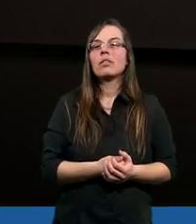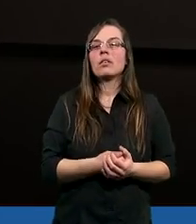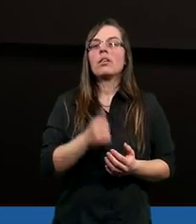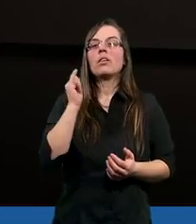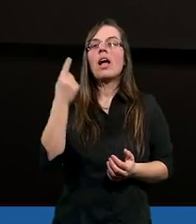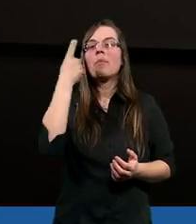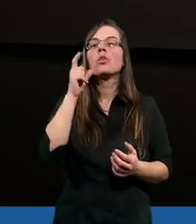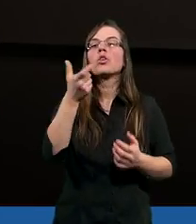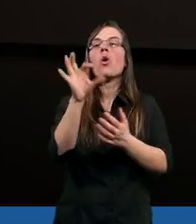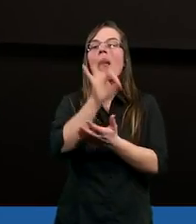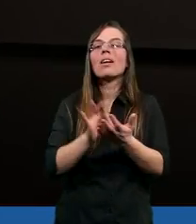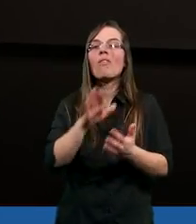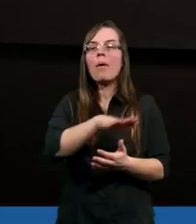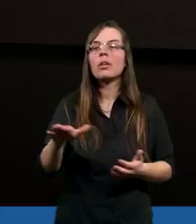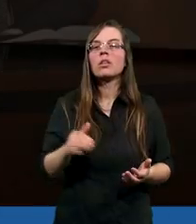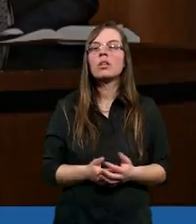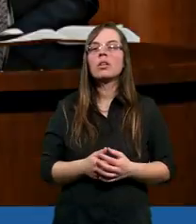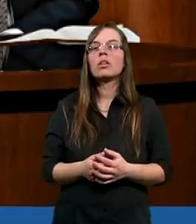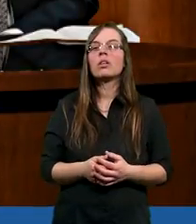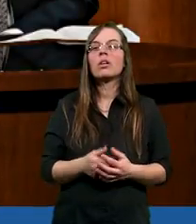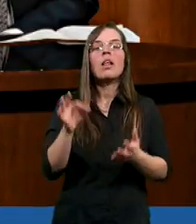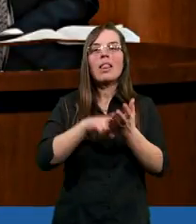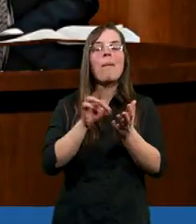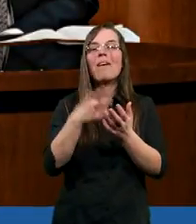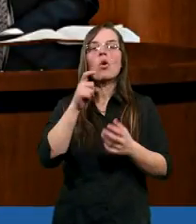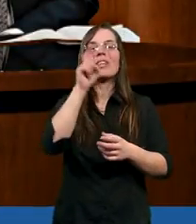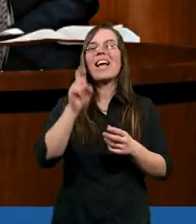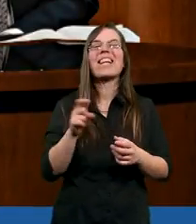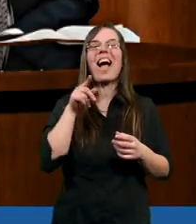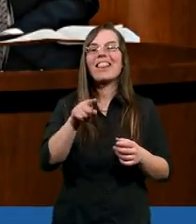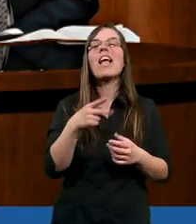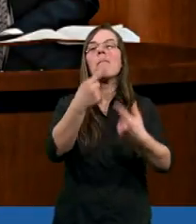Zgadniecie, co niektóre dzieci narysowały? Pewnie nie zgadniemy, powiedz.